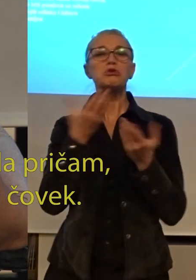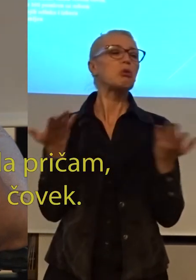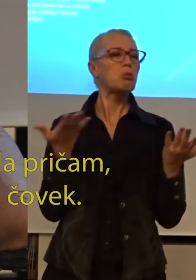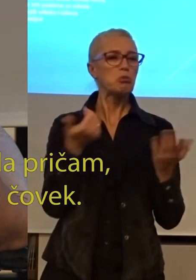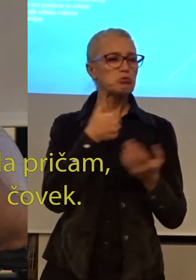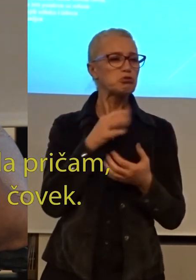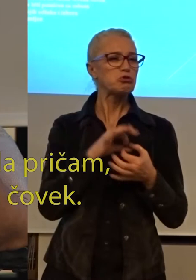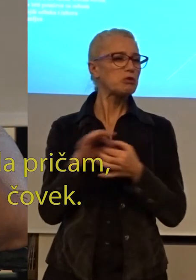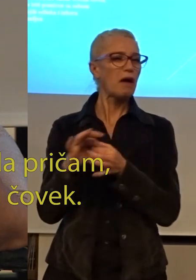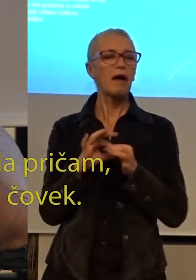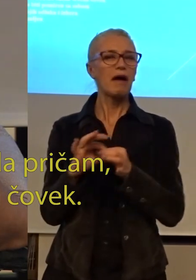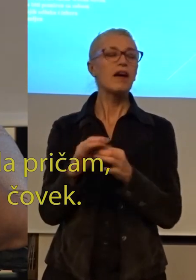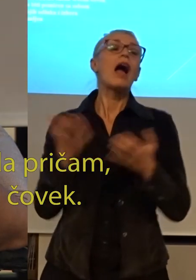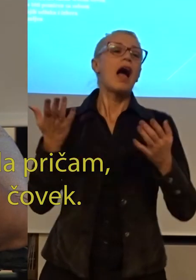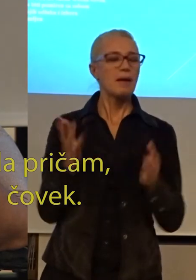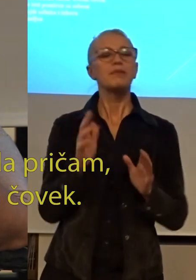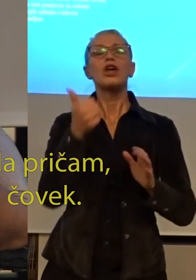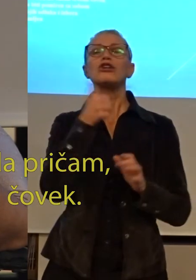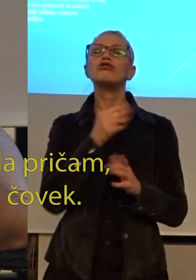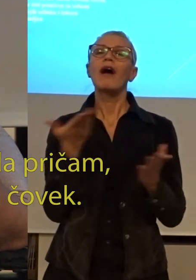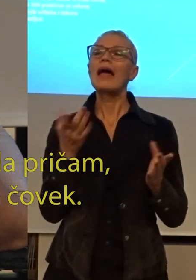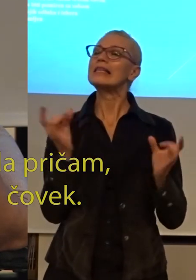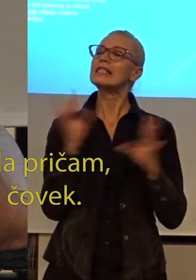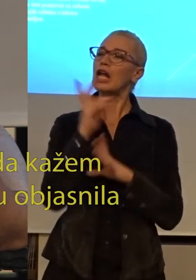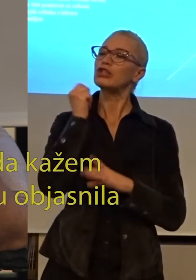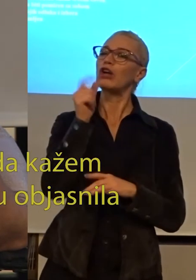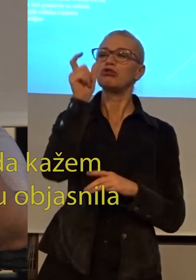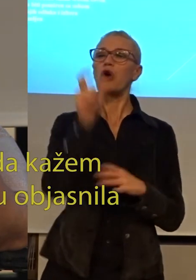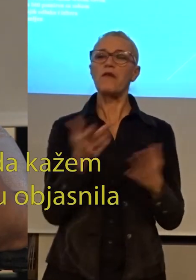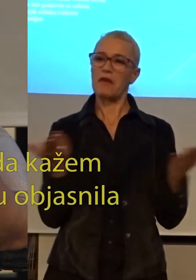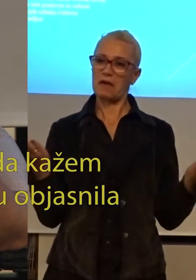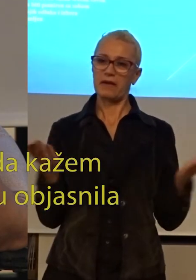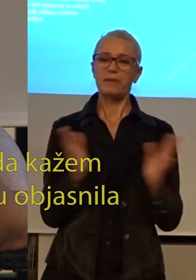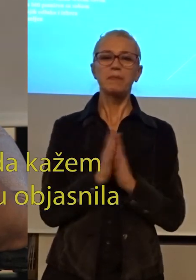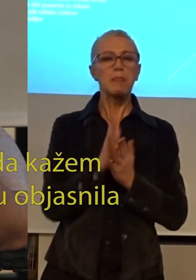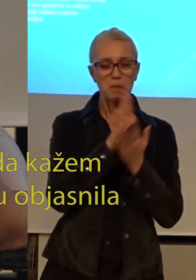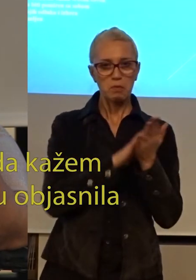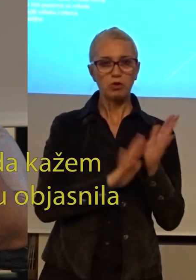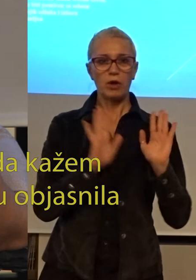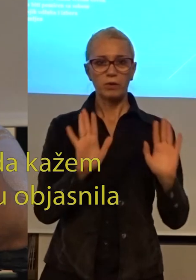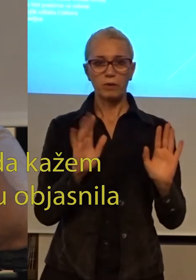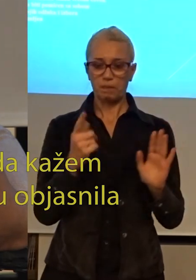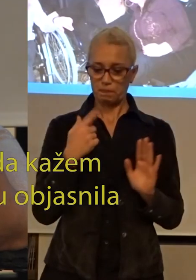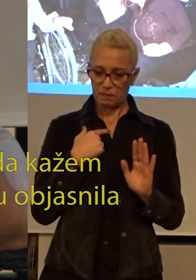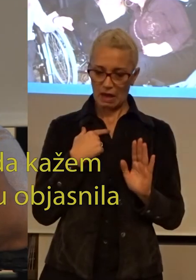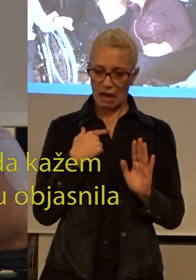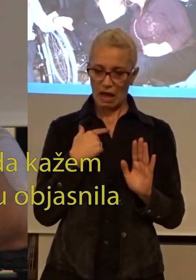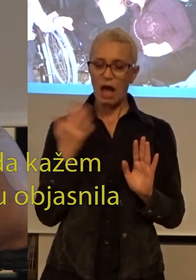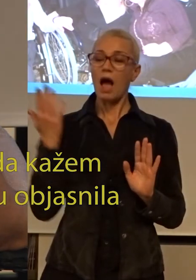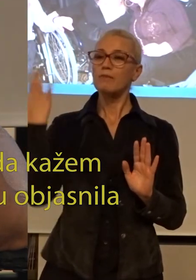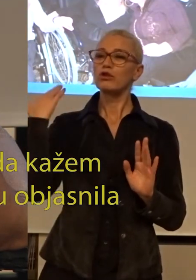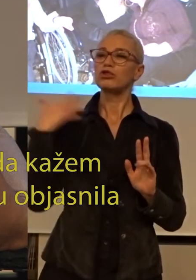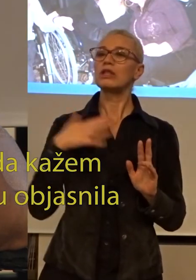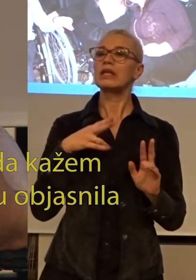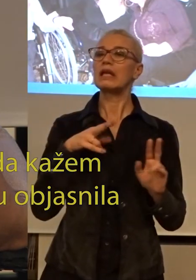priče mi o tome šta je to srećen čovjek. Kao neki uvod bi htjela da sam ja u